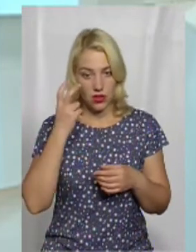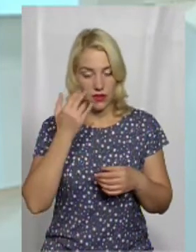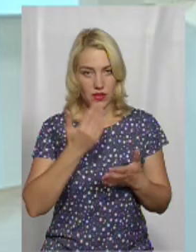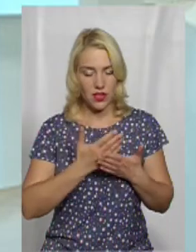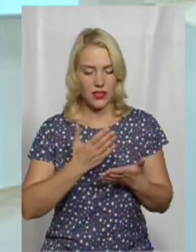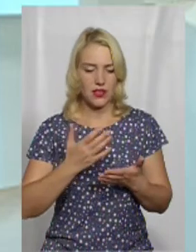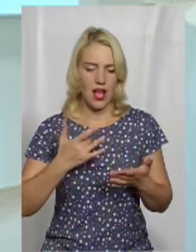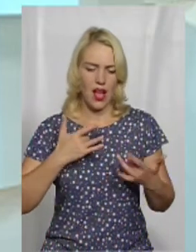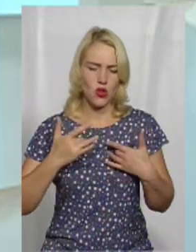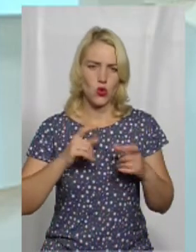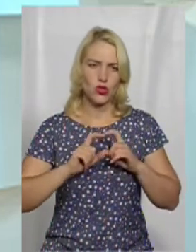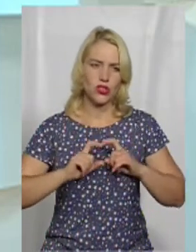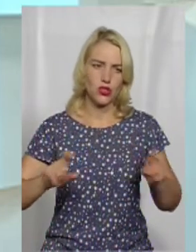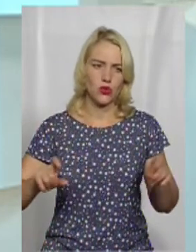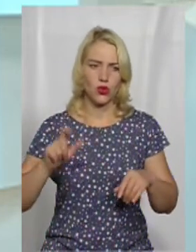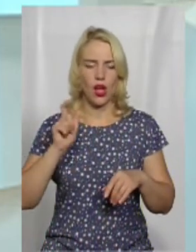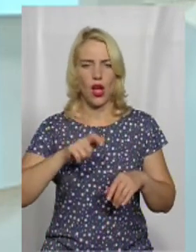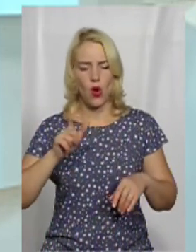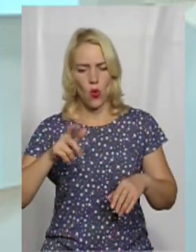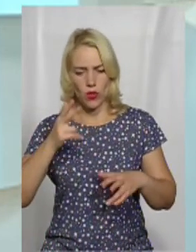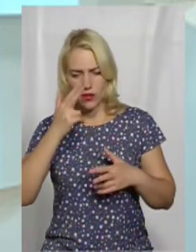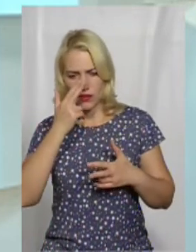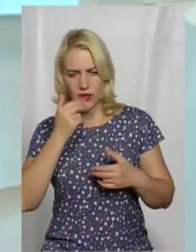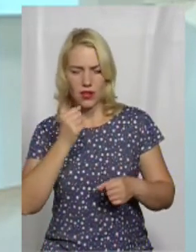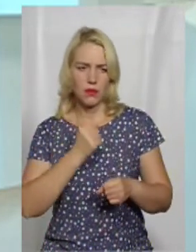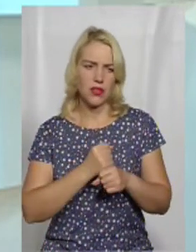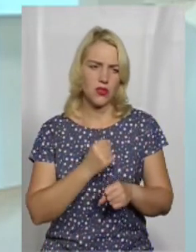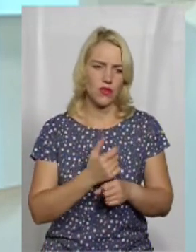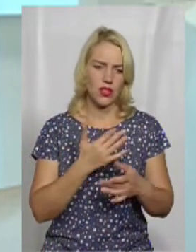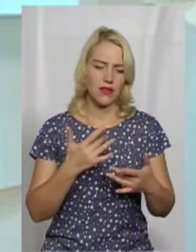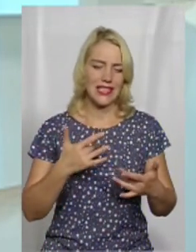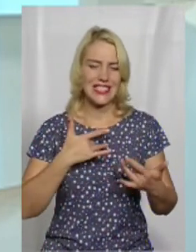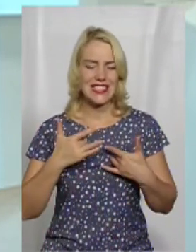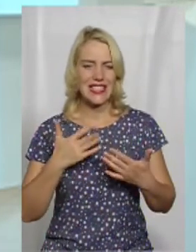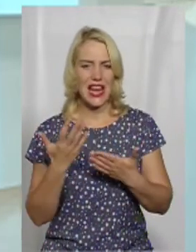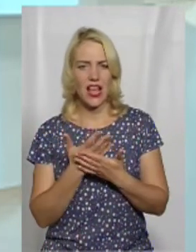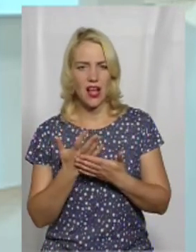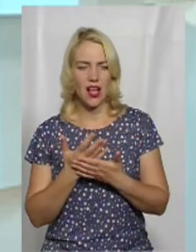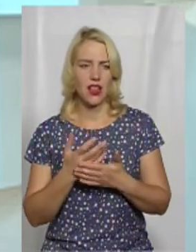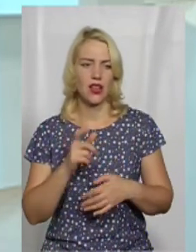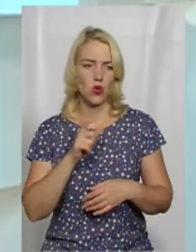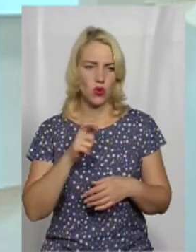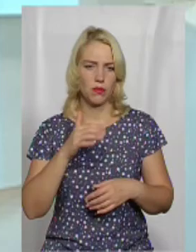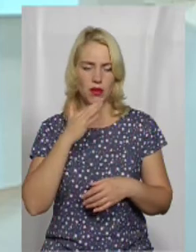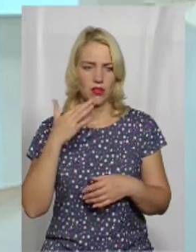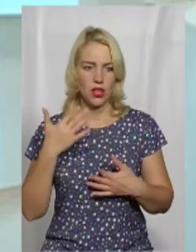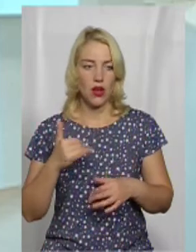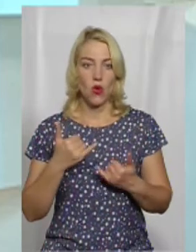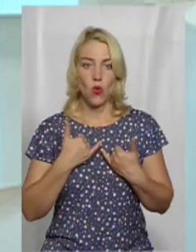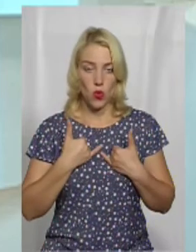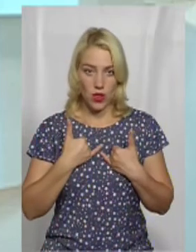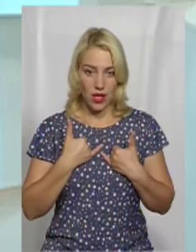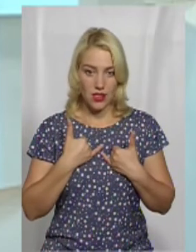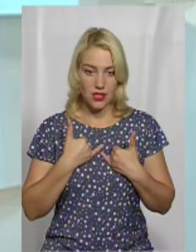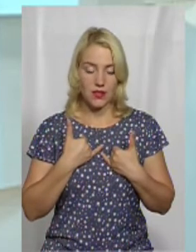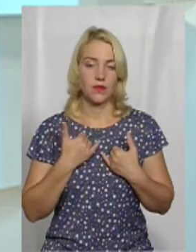там акторські школи, люди звикли працювати і в ситкомах там всяких, і в серіалах і так далі. В людей вже набита рука дуже в багатьох. В нас таке